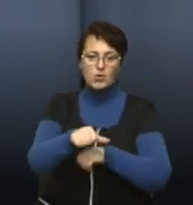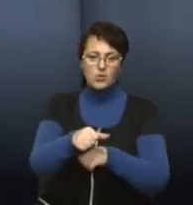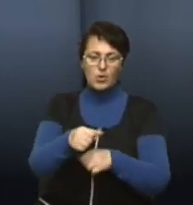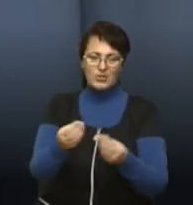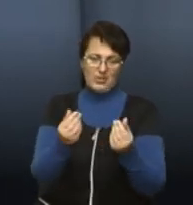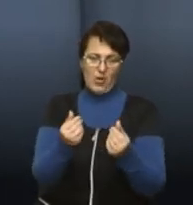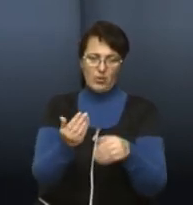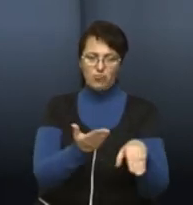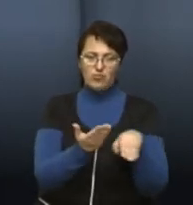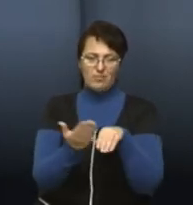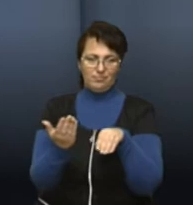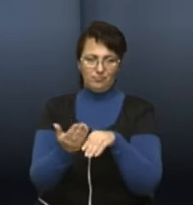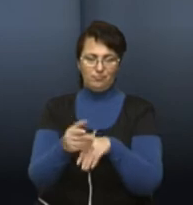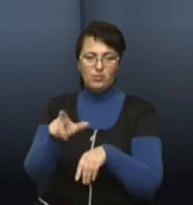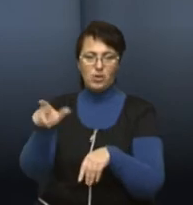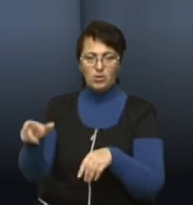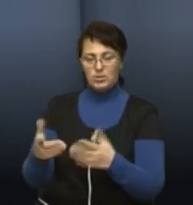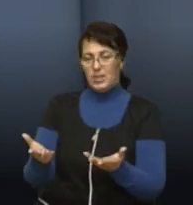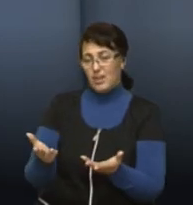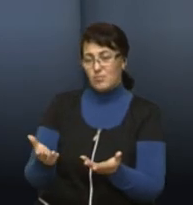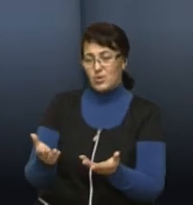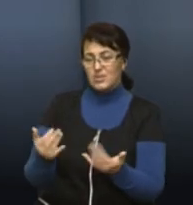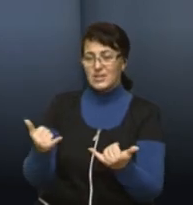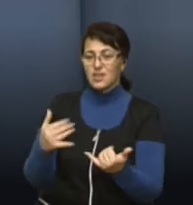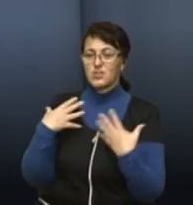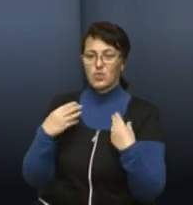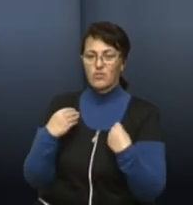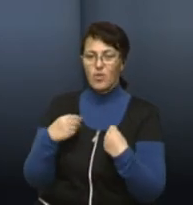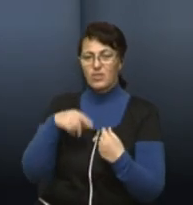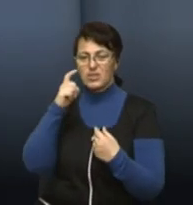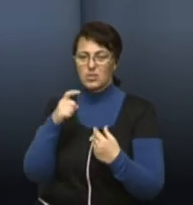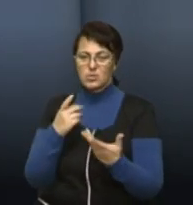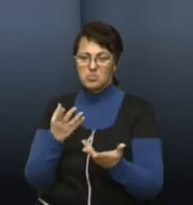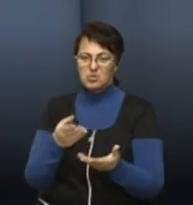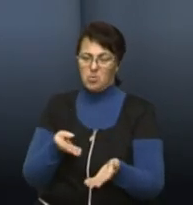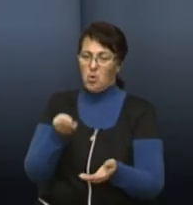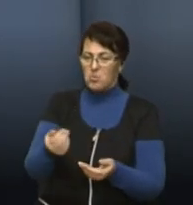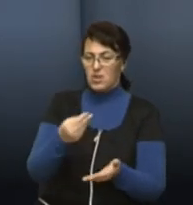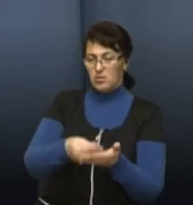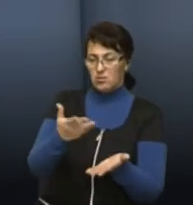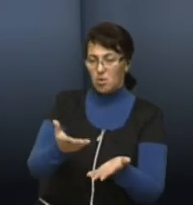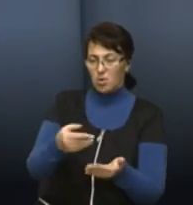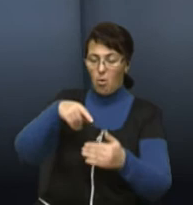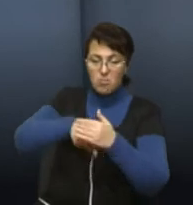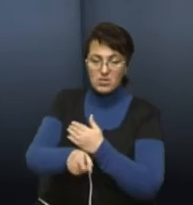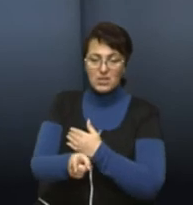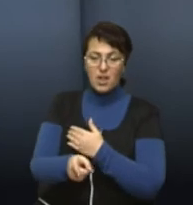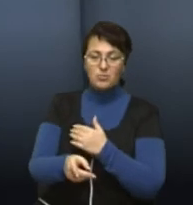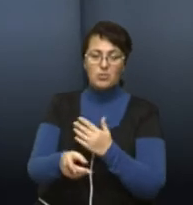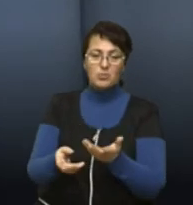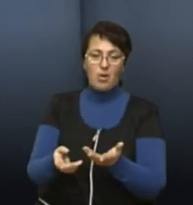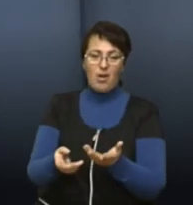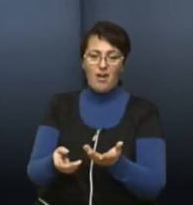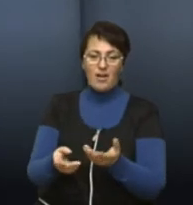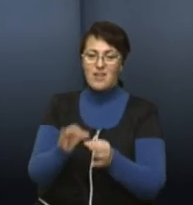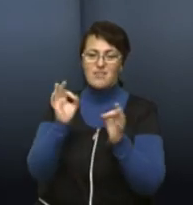паркування, тому що вони розуміють, що оплата буде досить дорогою в підземному паркінгу, і ніхто туди,